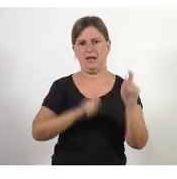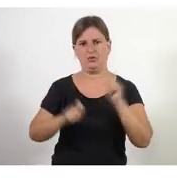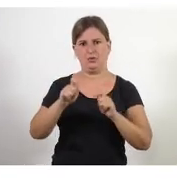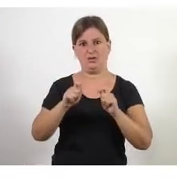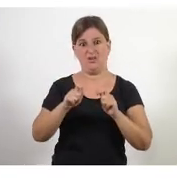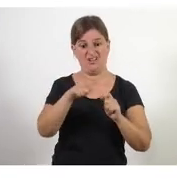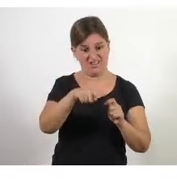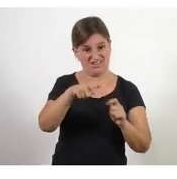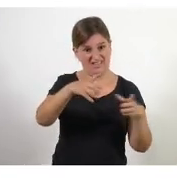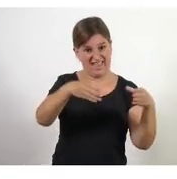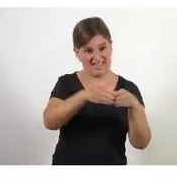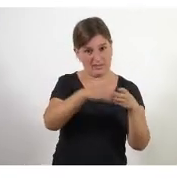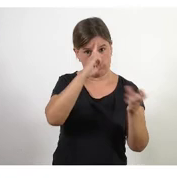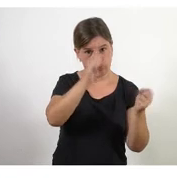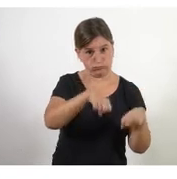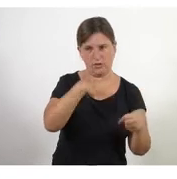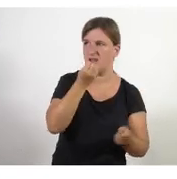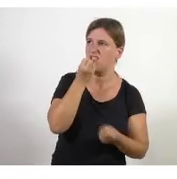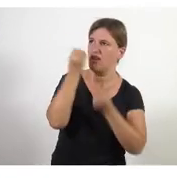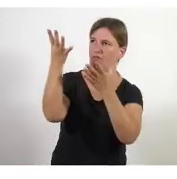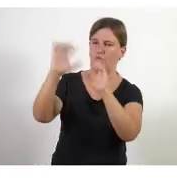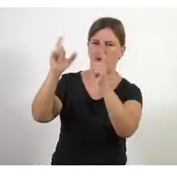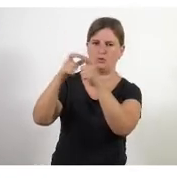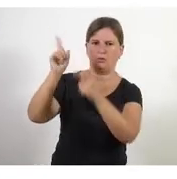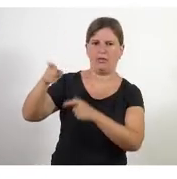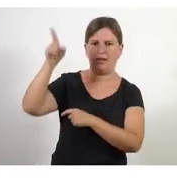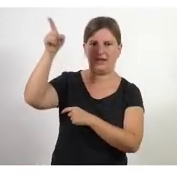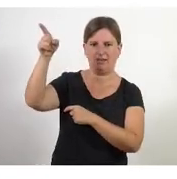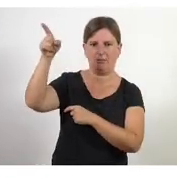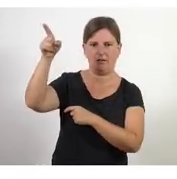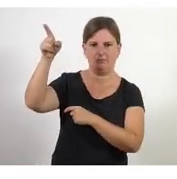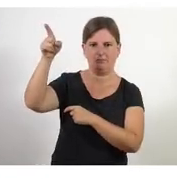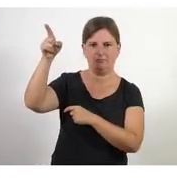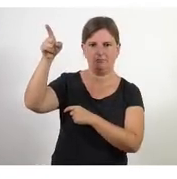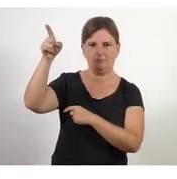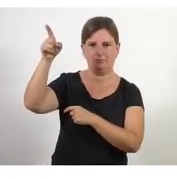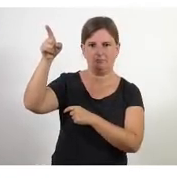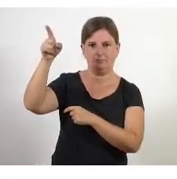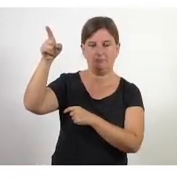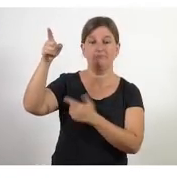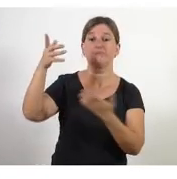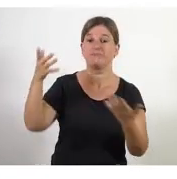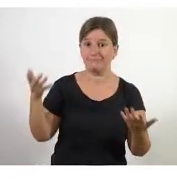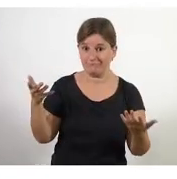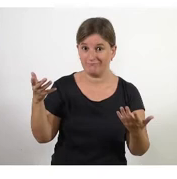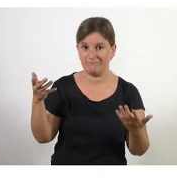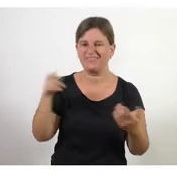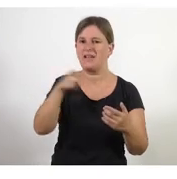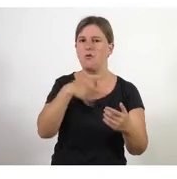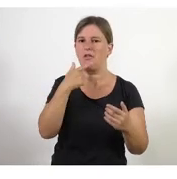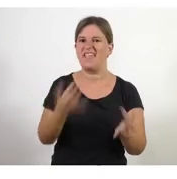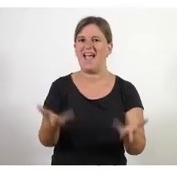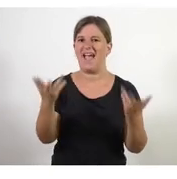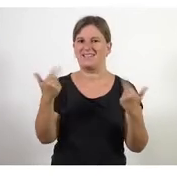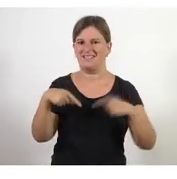cap a dalt ei senyors de la junta directiva que ara el baix i va cap enllà uau això és una agilitat